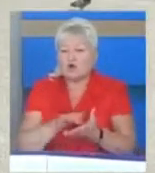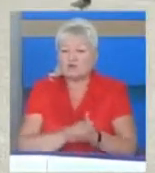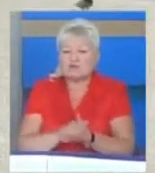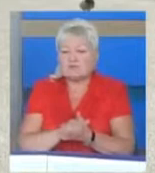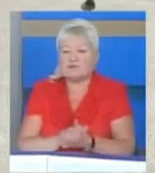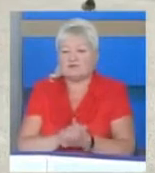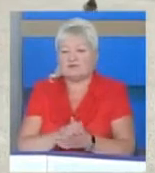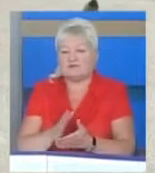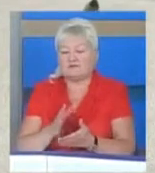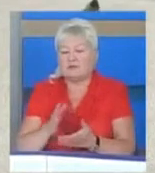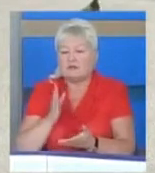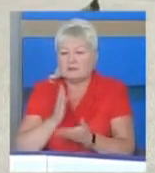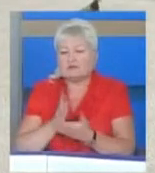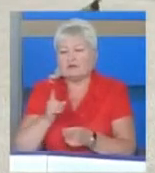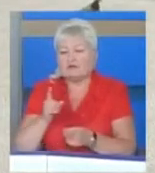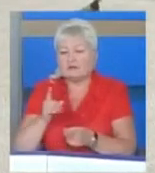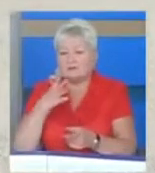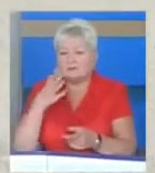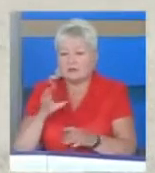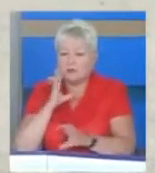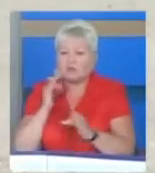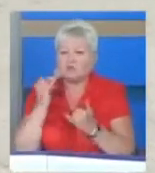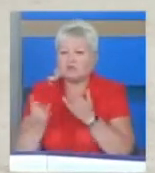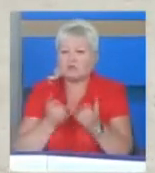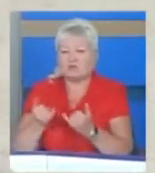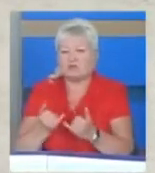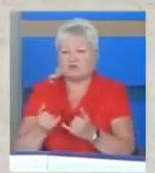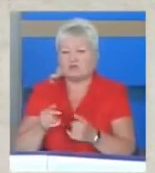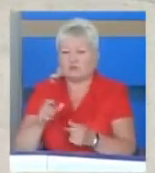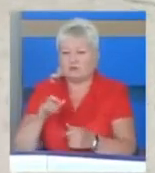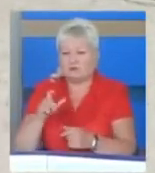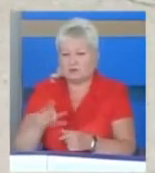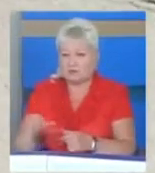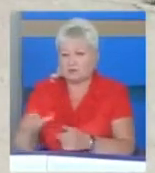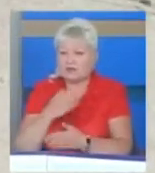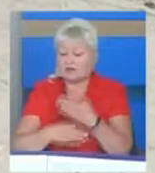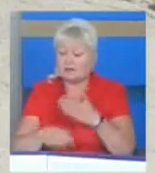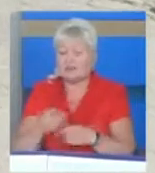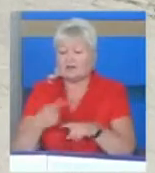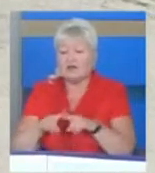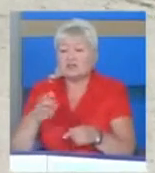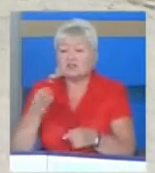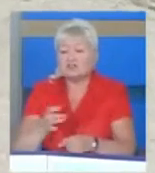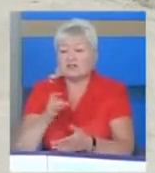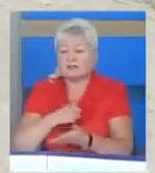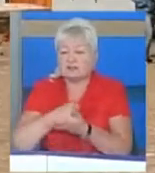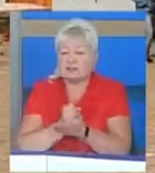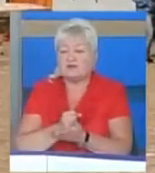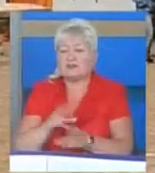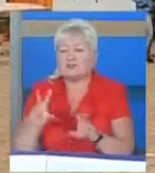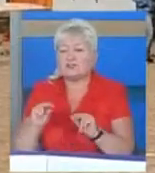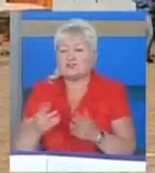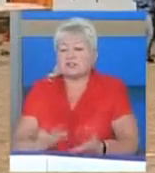бік турботи та поваги до людей з інвалідністю. Це ще раз підтверджує. Щасливе життя інших та цілого соціуму